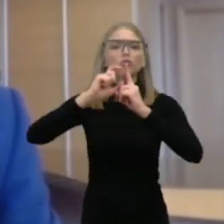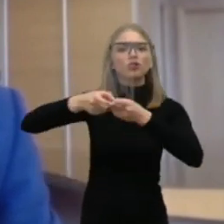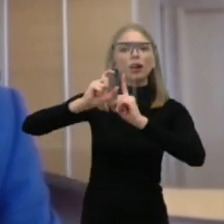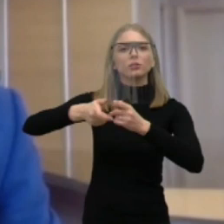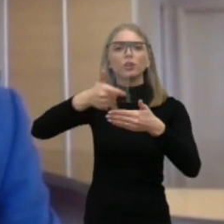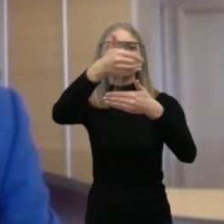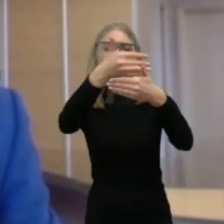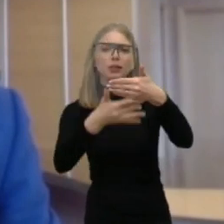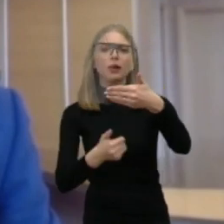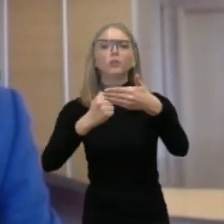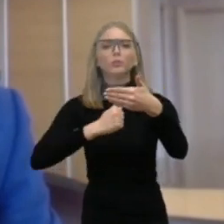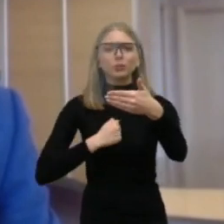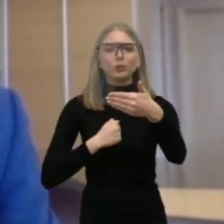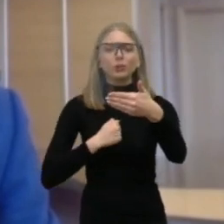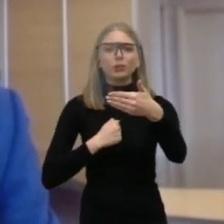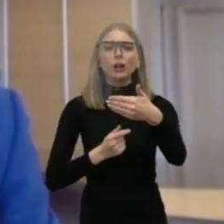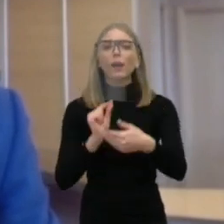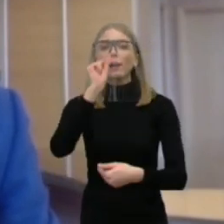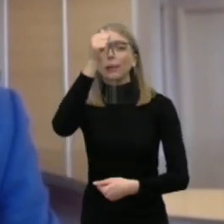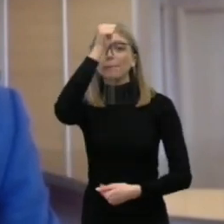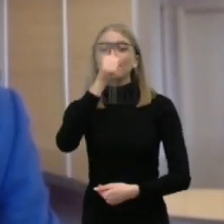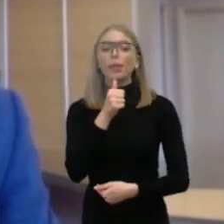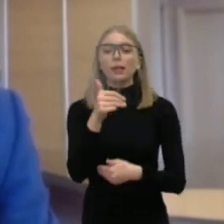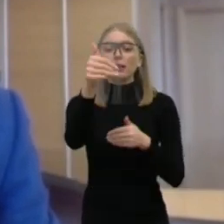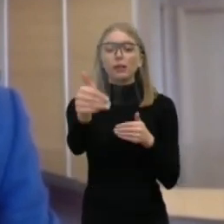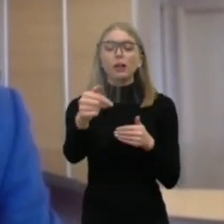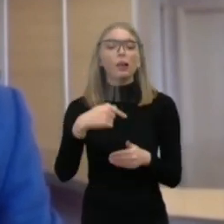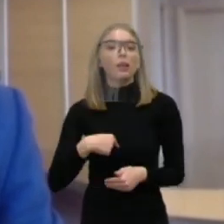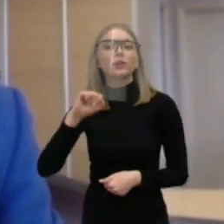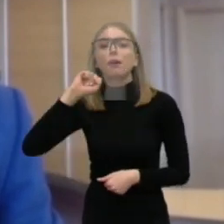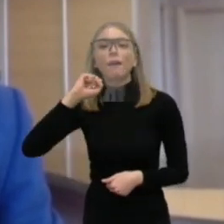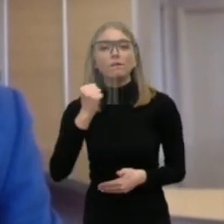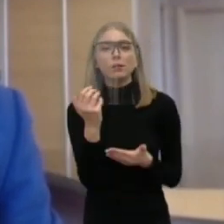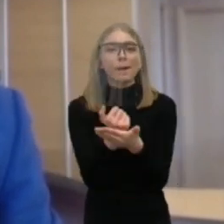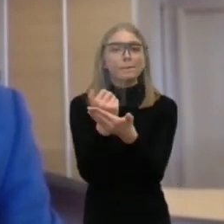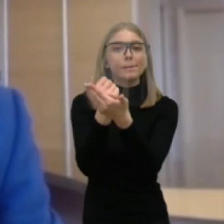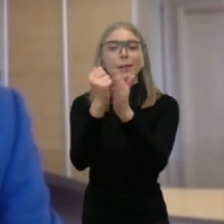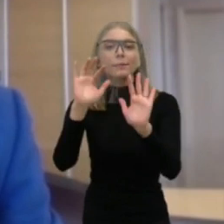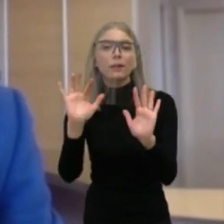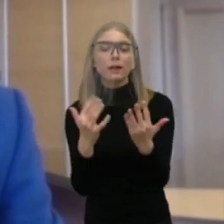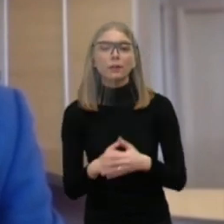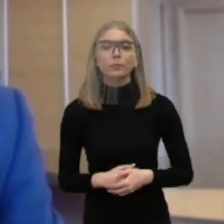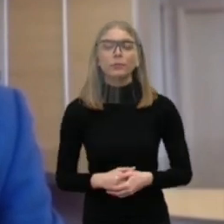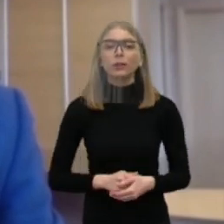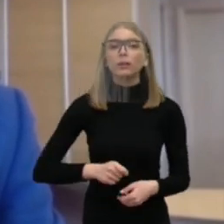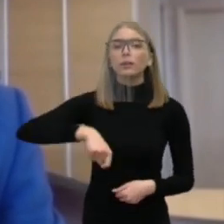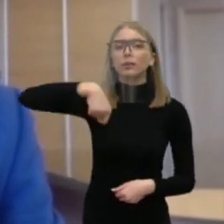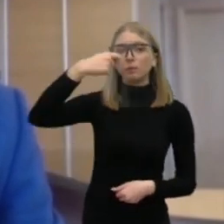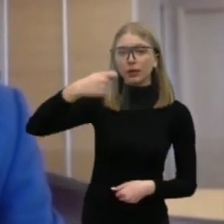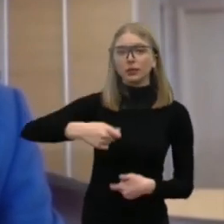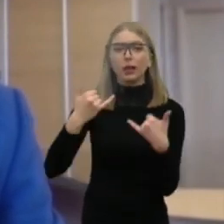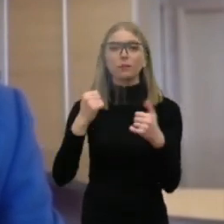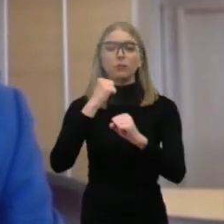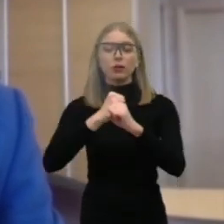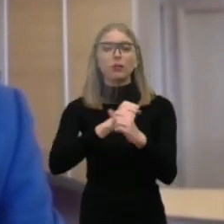padaryta per pirmą mėnesį ministravimo. Tai naturalų prezidentas norėjo peržverti tuos